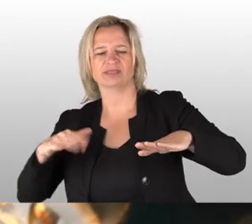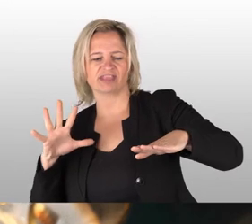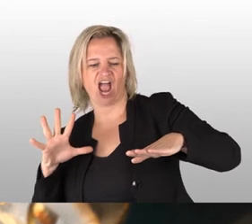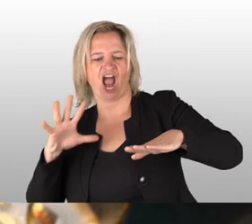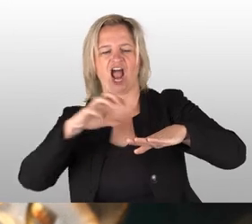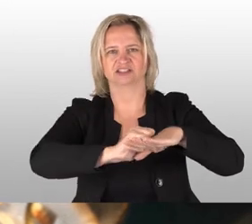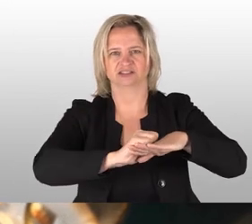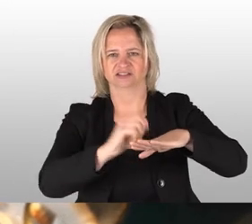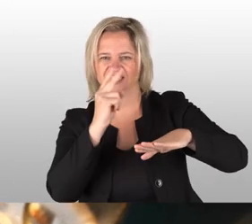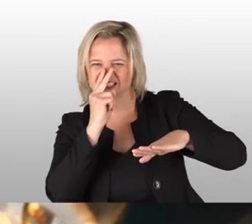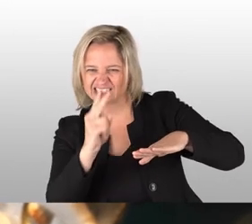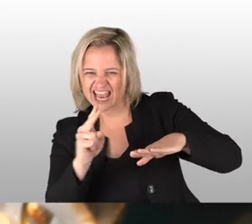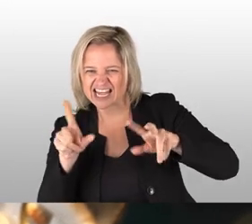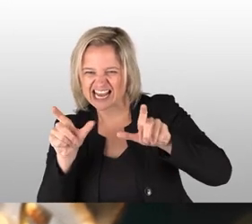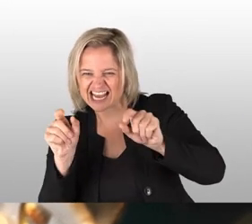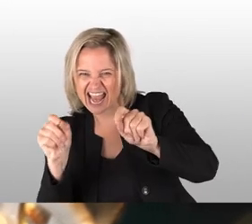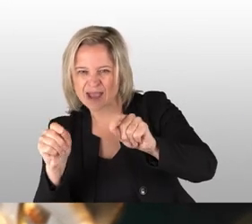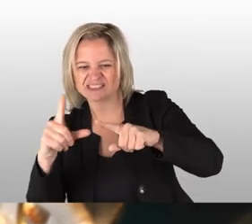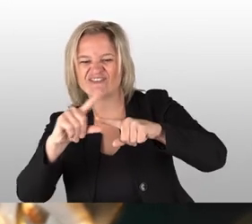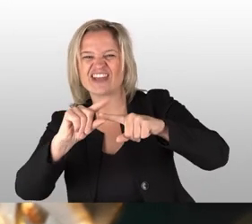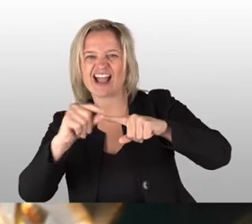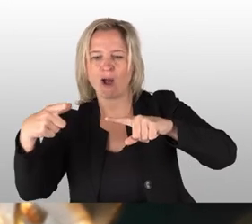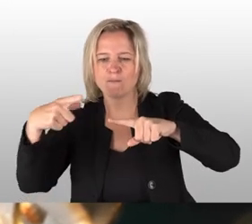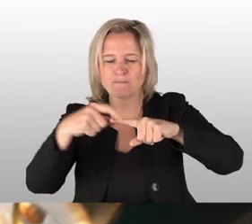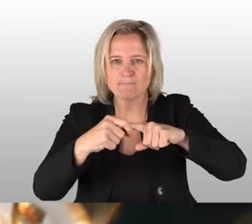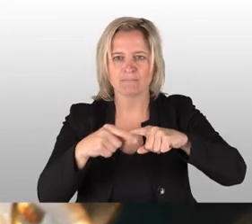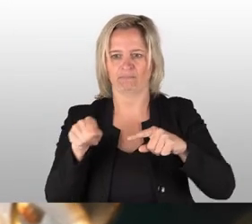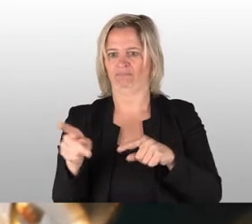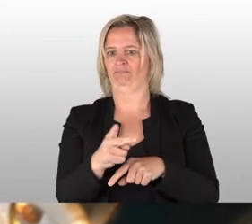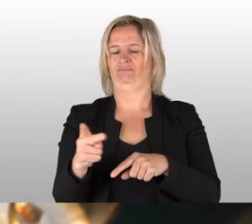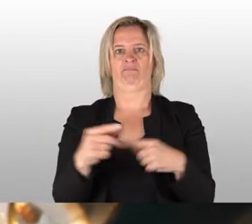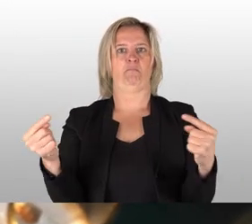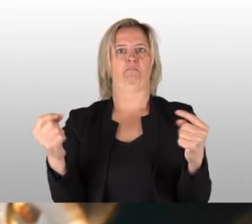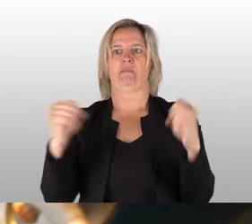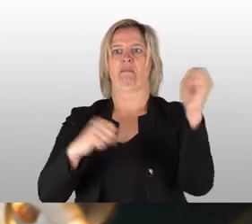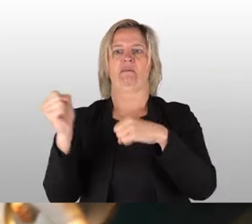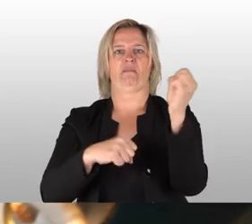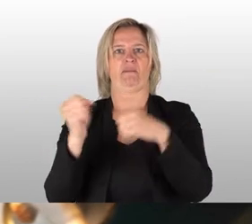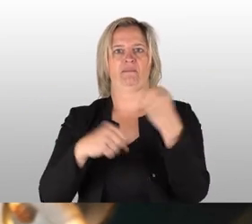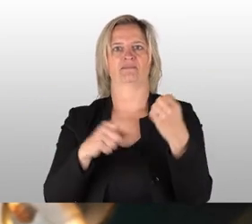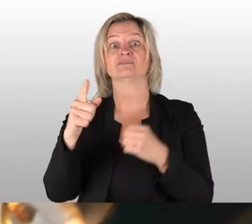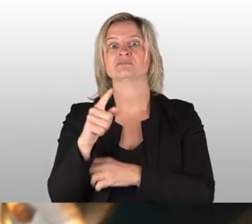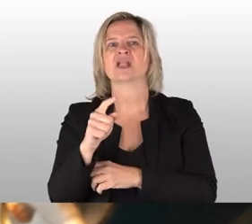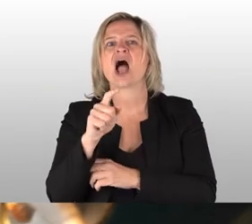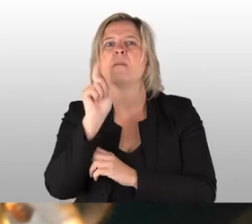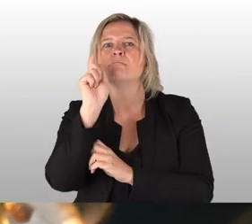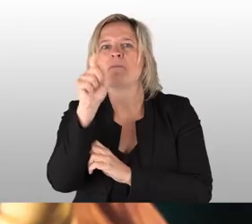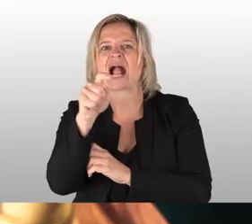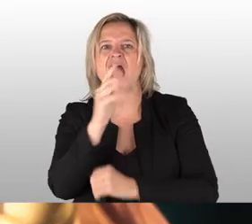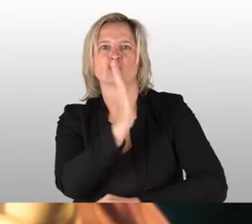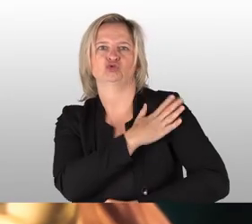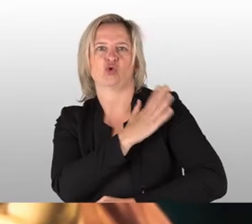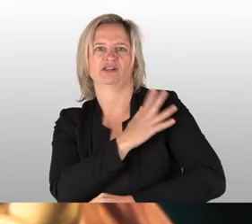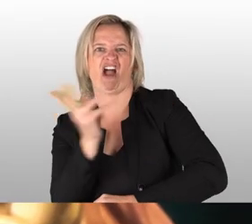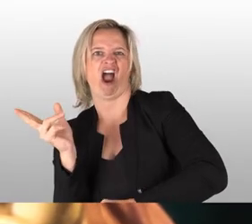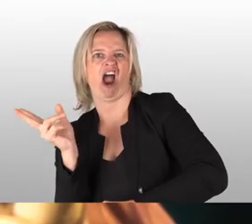am Postament ist das aufgegriffen. Der Krebs zwackt in den Finger. Die verprügeln sich die beiden. Und der Papagei beißt hier in die